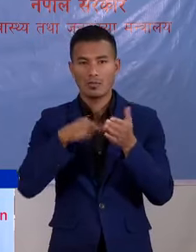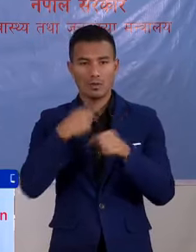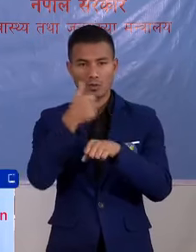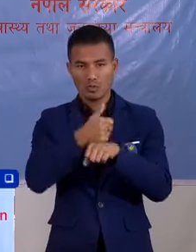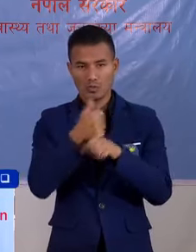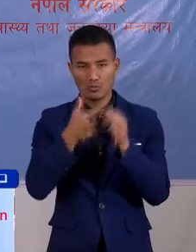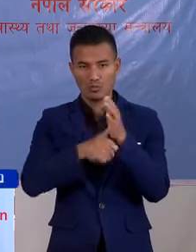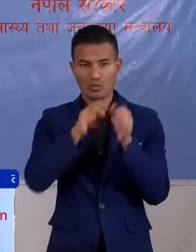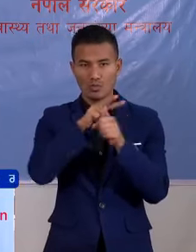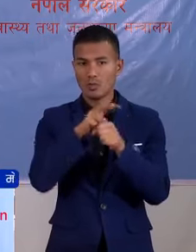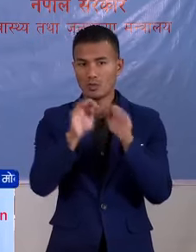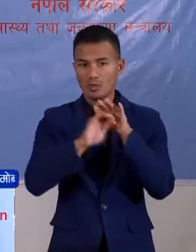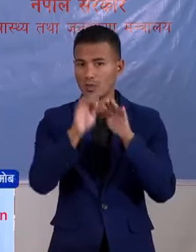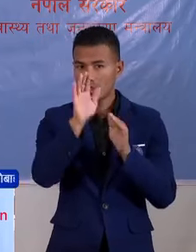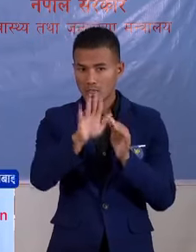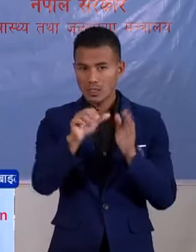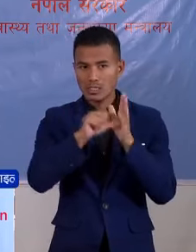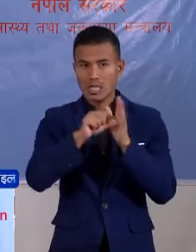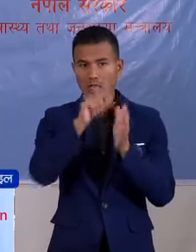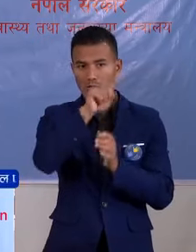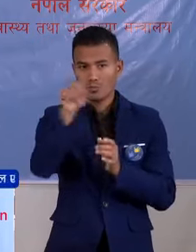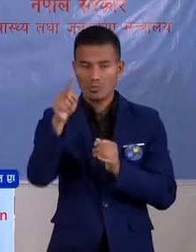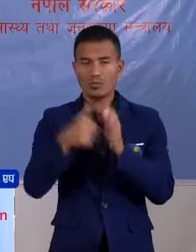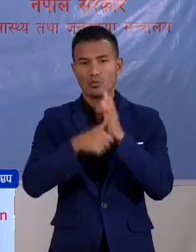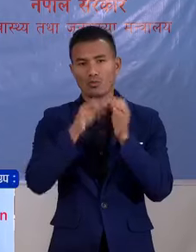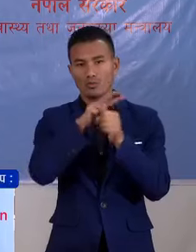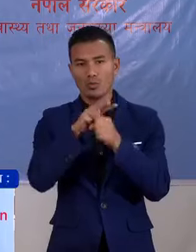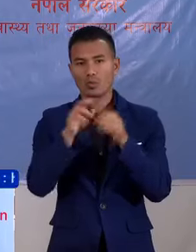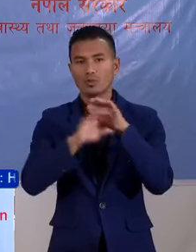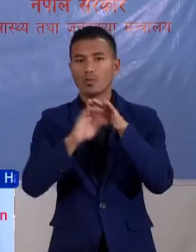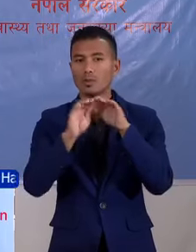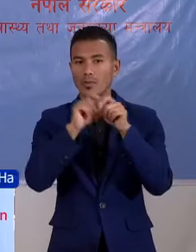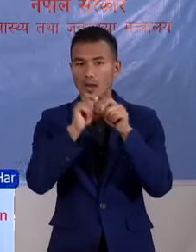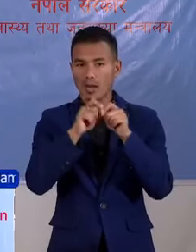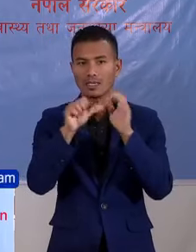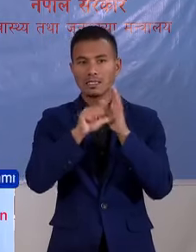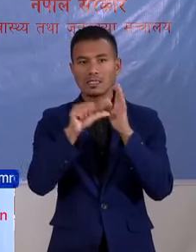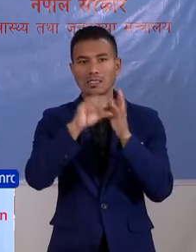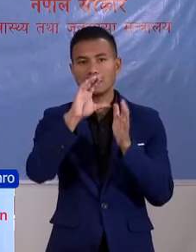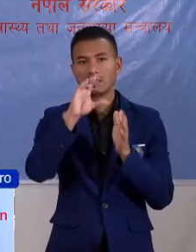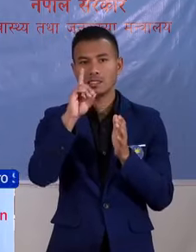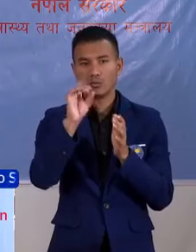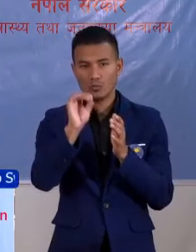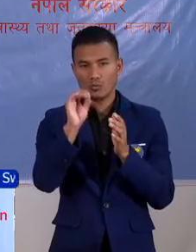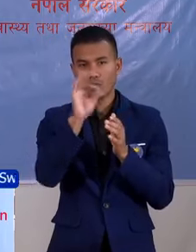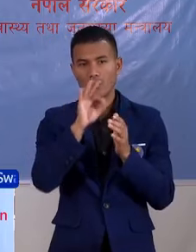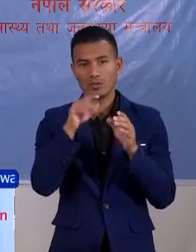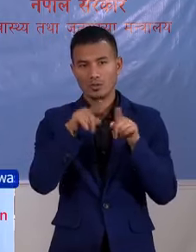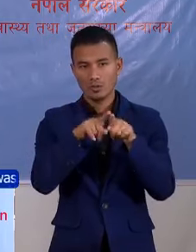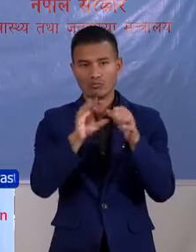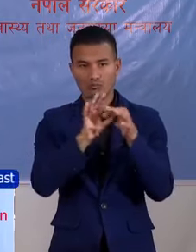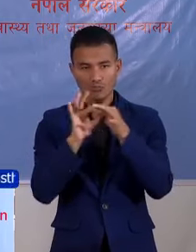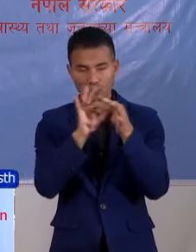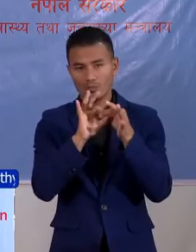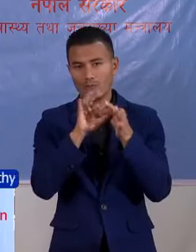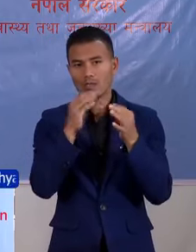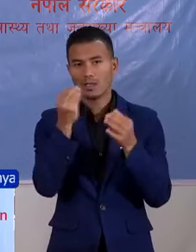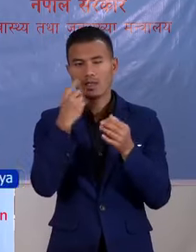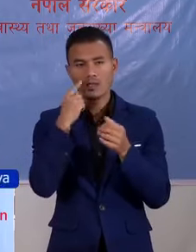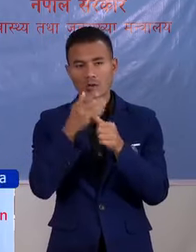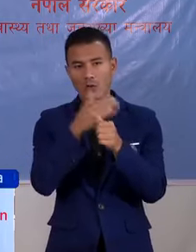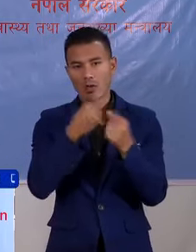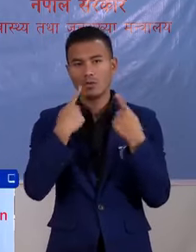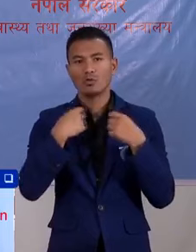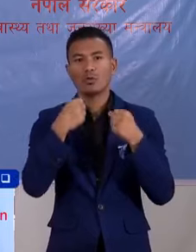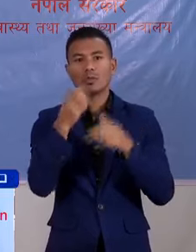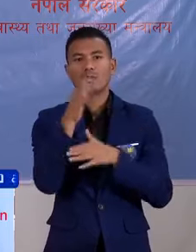अधैसता मा अनुगमन समीती बनाये लो यह जिल्ला प्रसासनकारले संग संग मुनार खार्ष गरि के हिन दिनगारी